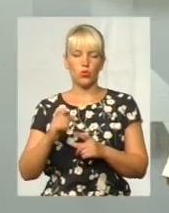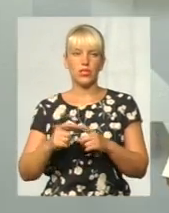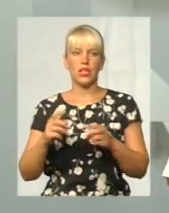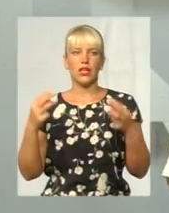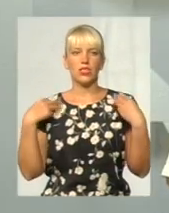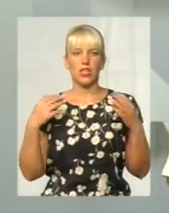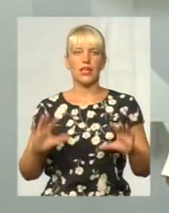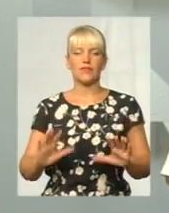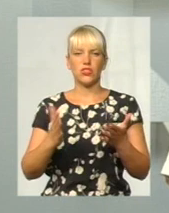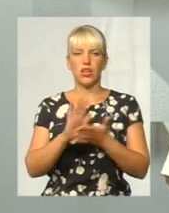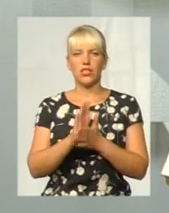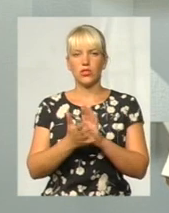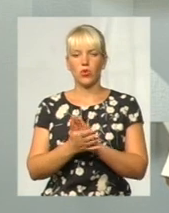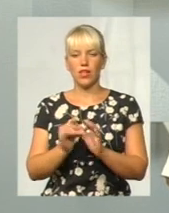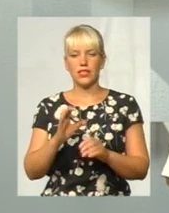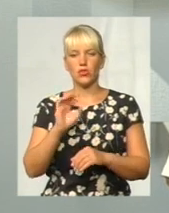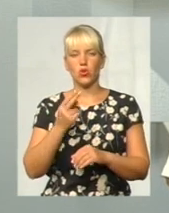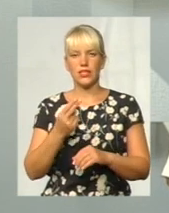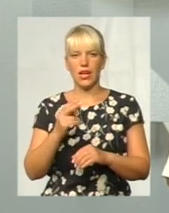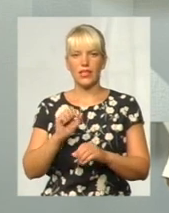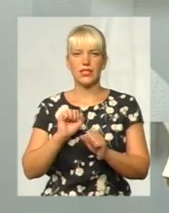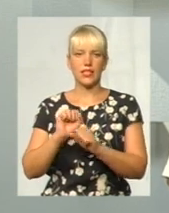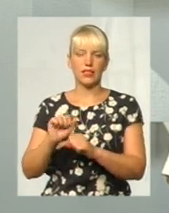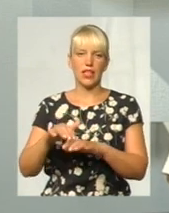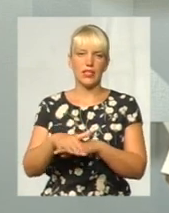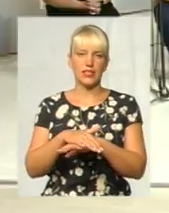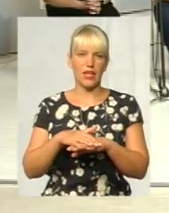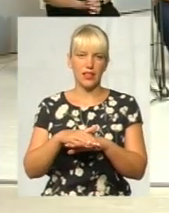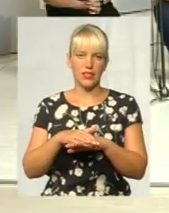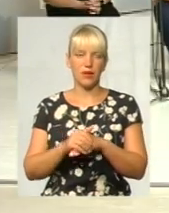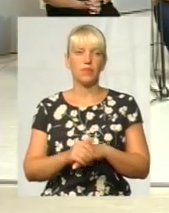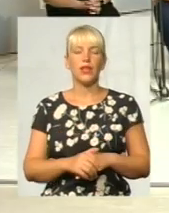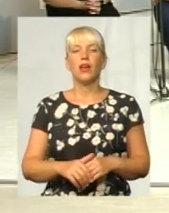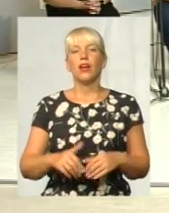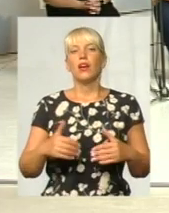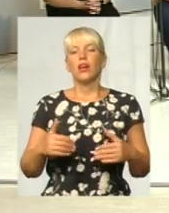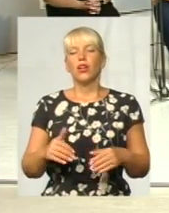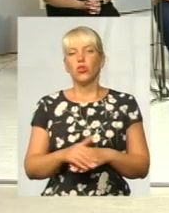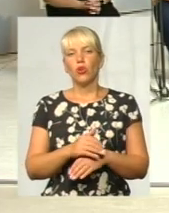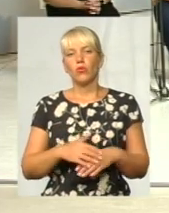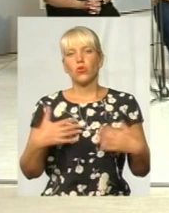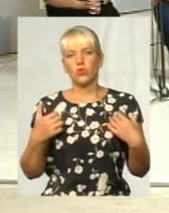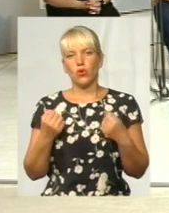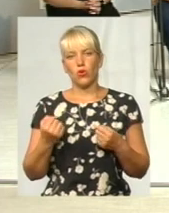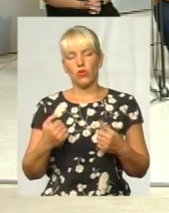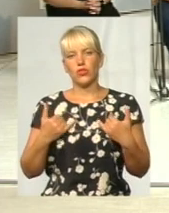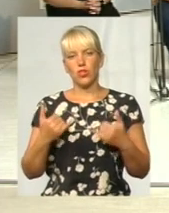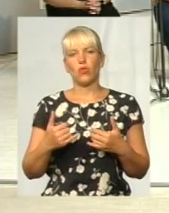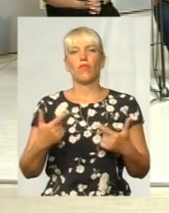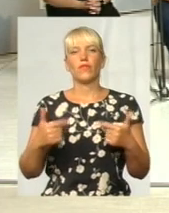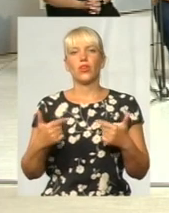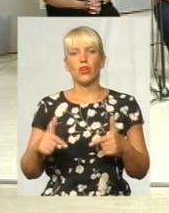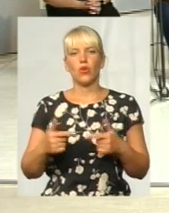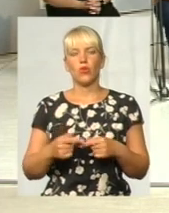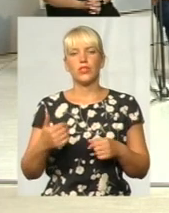ситуацій та цивільного захисту населення і охорони праці Хмельницької міської ради. Доброго здоров'я, шановні гості. власне, насамперед я би хотіла